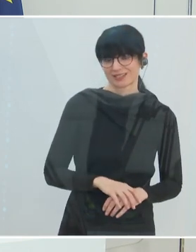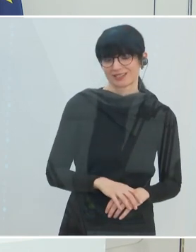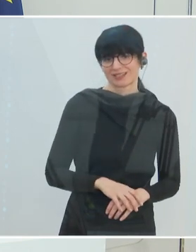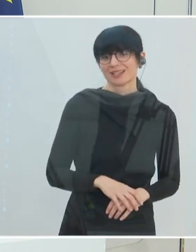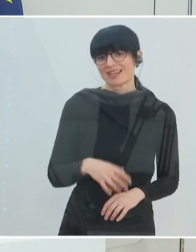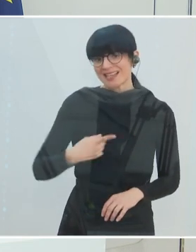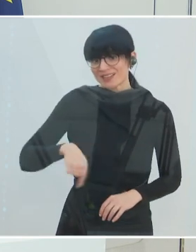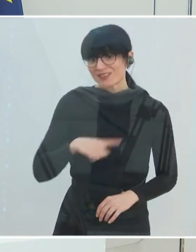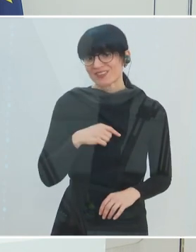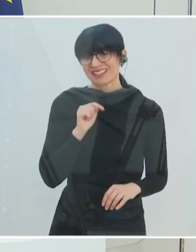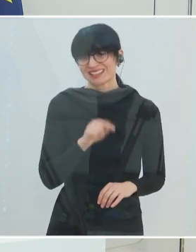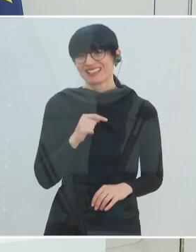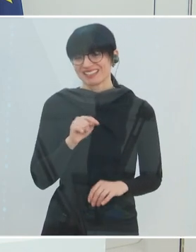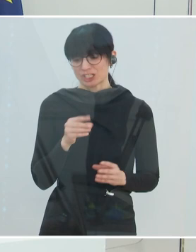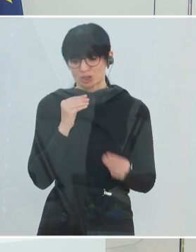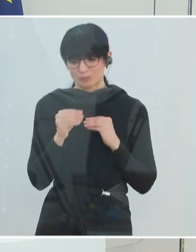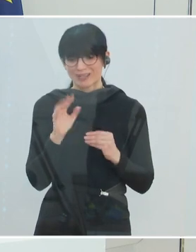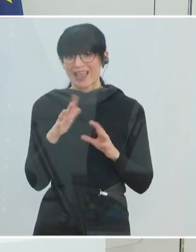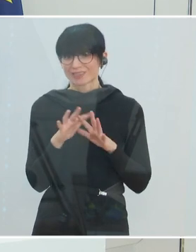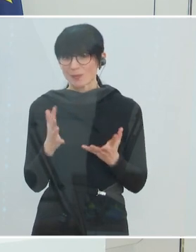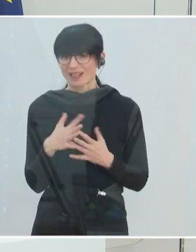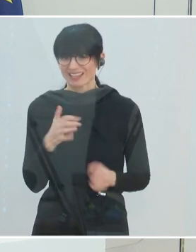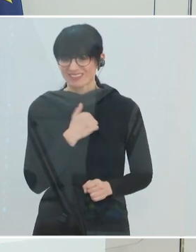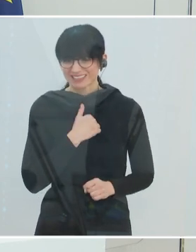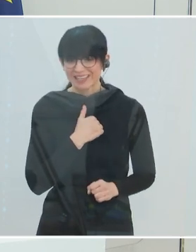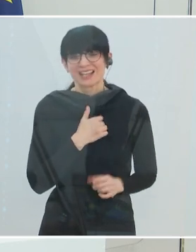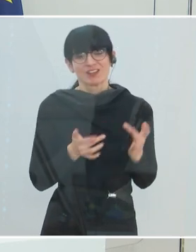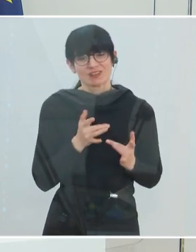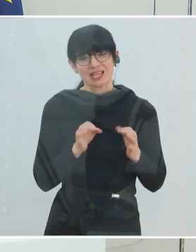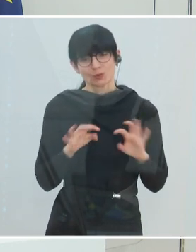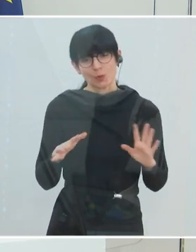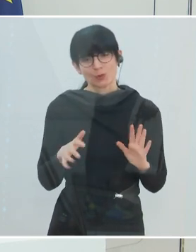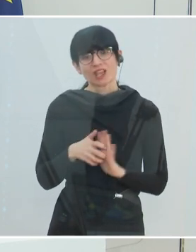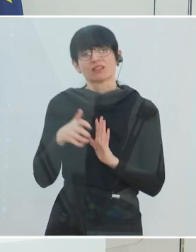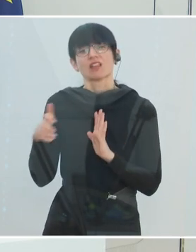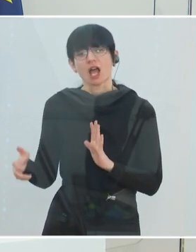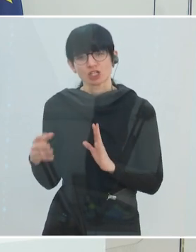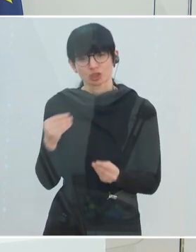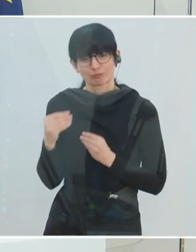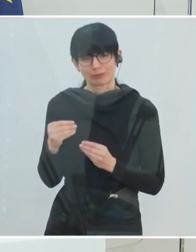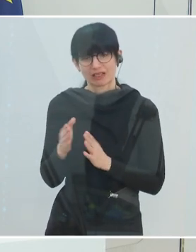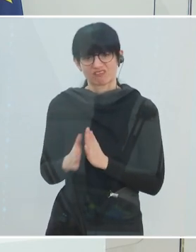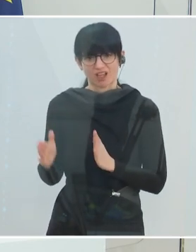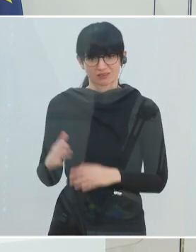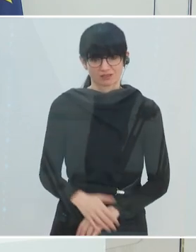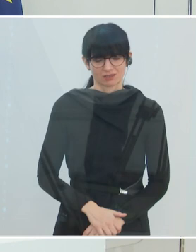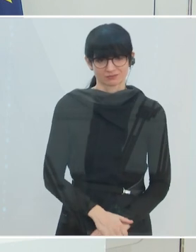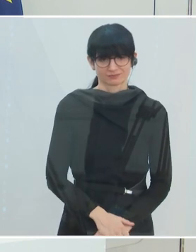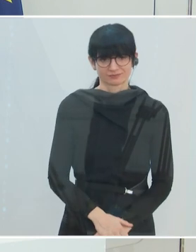diese Partie gewinnen, vielleicht sogar ohne ins Nachspiel kommen zu müssen.